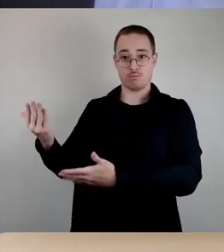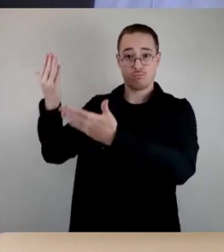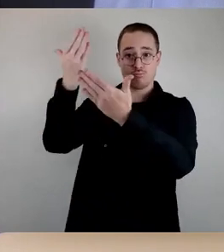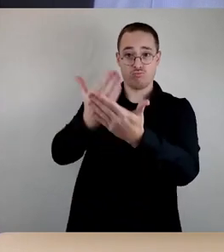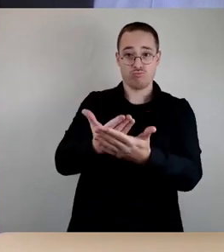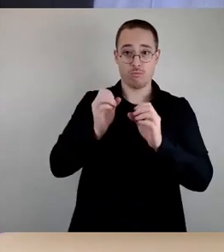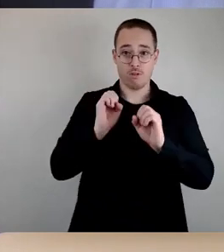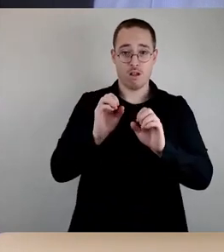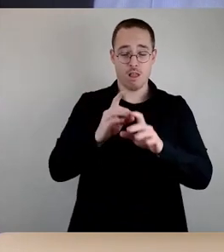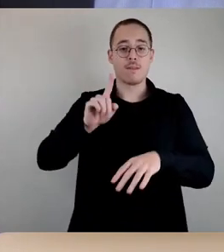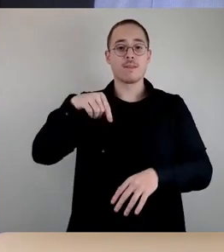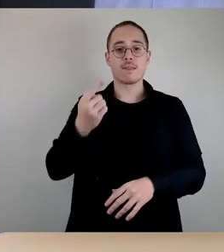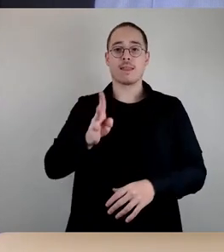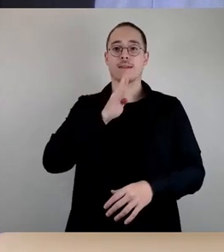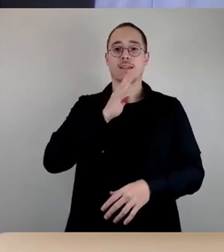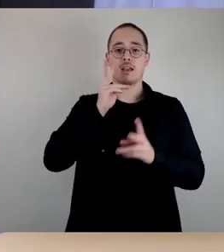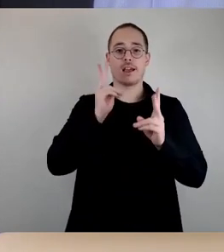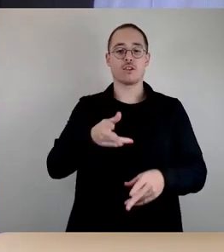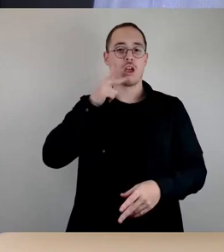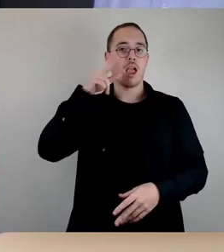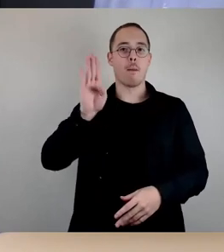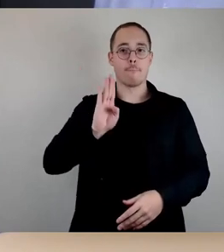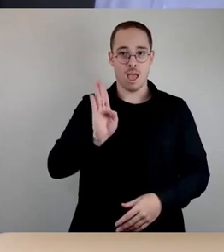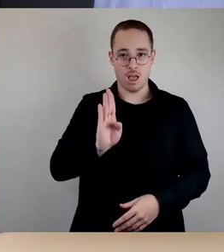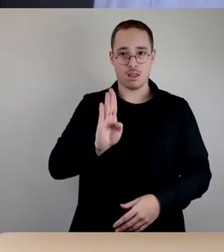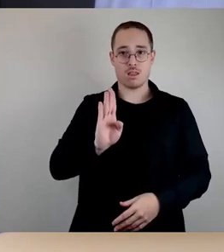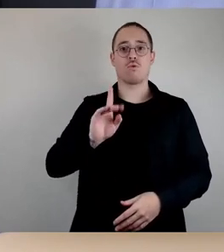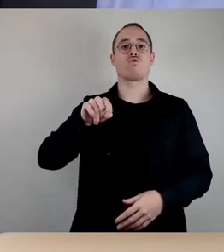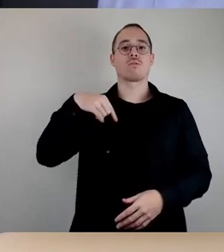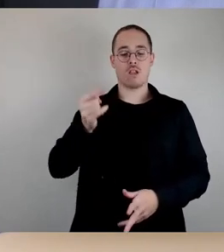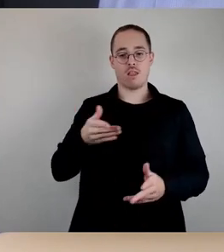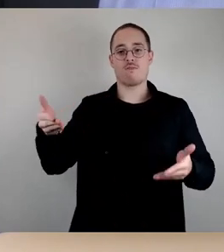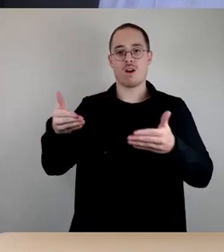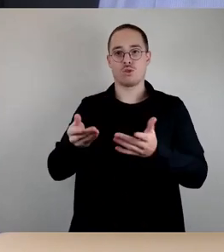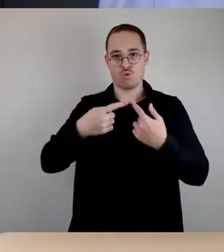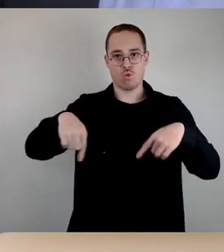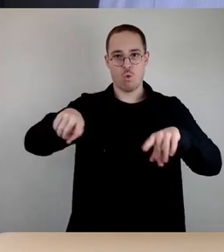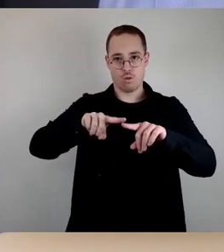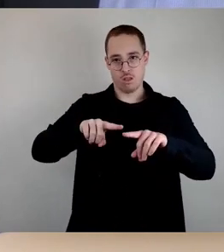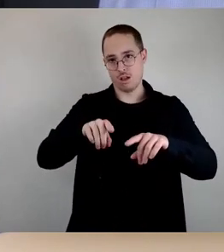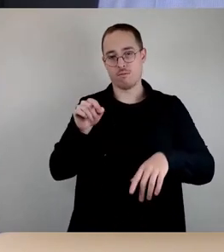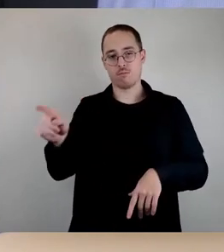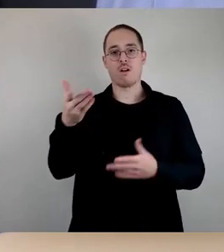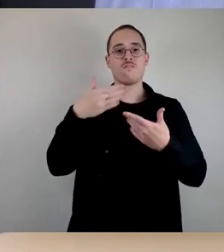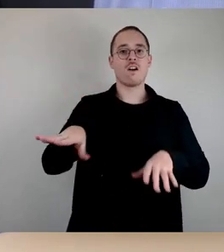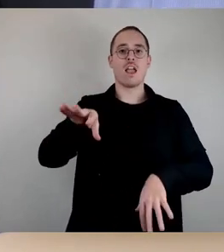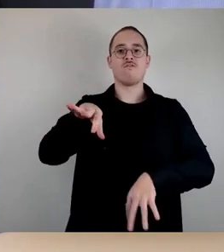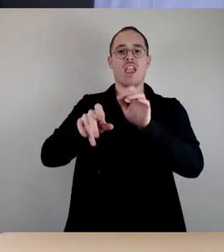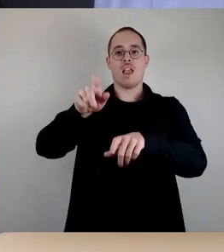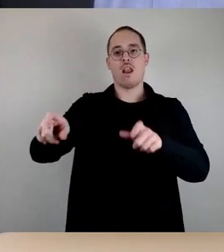Berndt, der wäre danach dran und dann steigen wir ein in die Fraktionsrunde und die Freien Wähler, Freie Bürger würden damit starten.